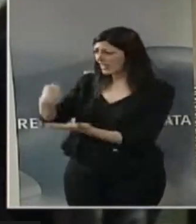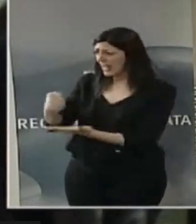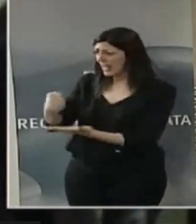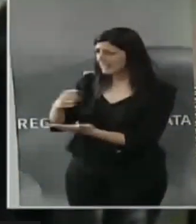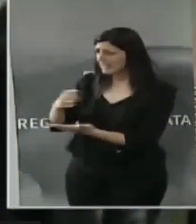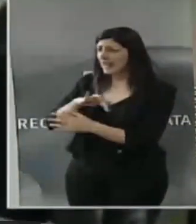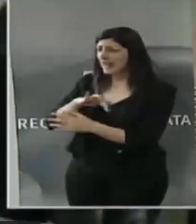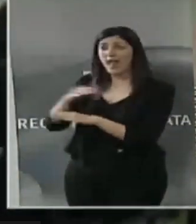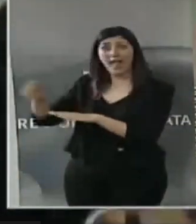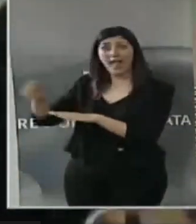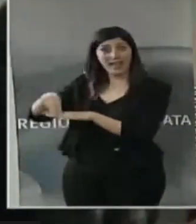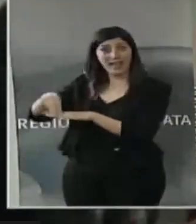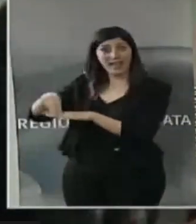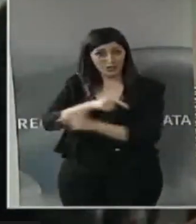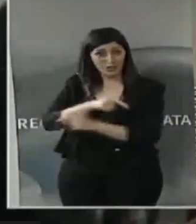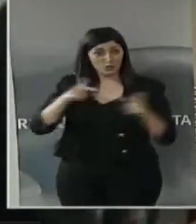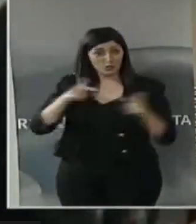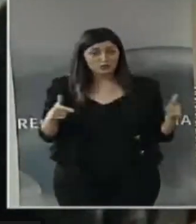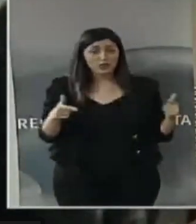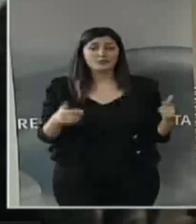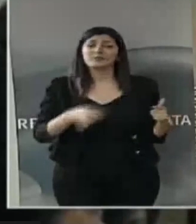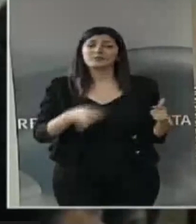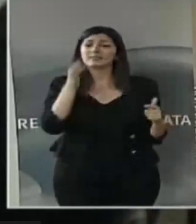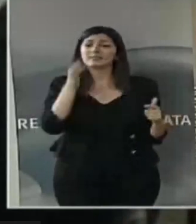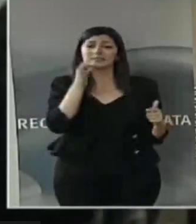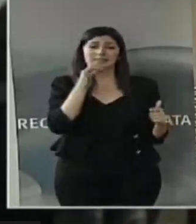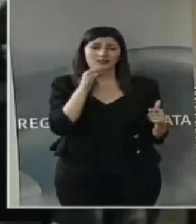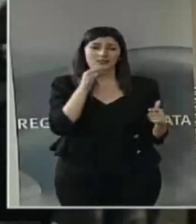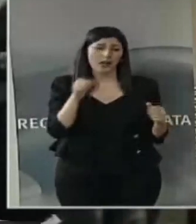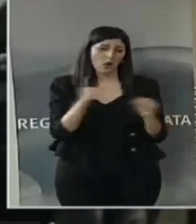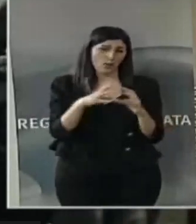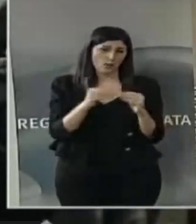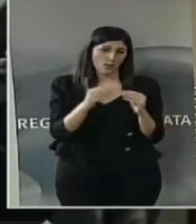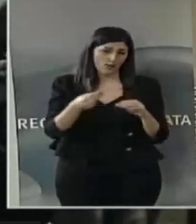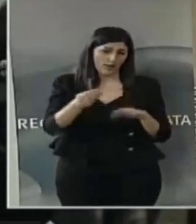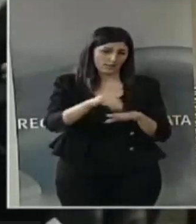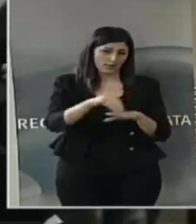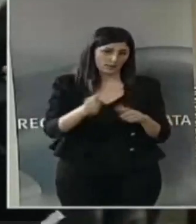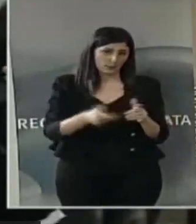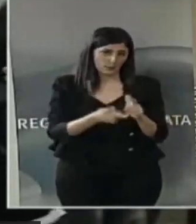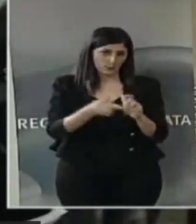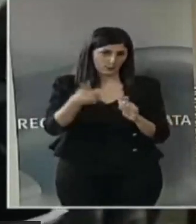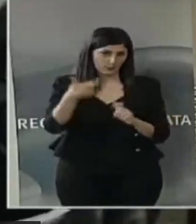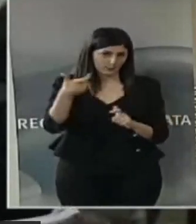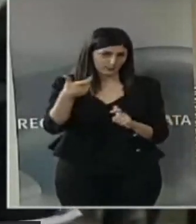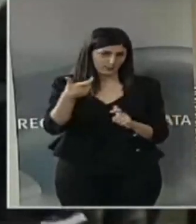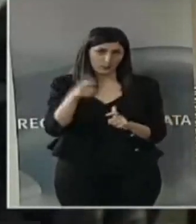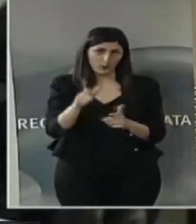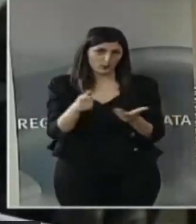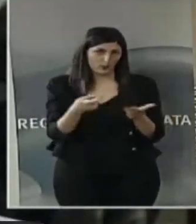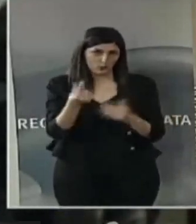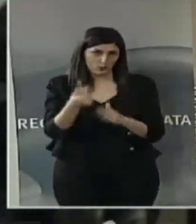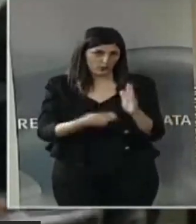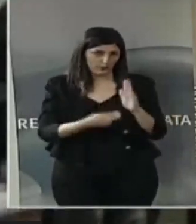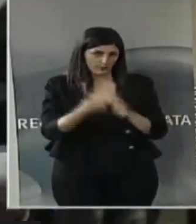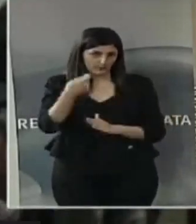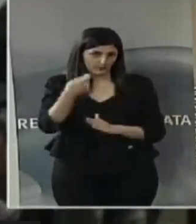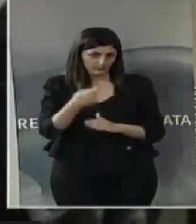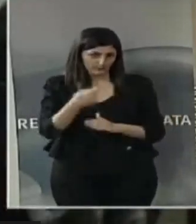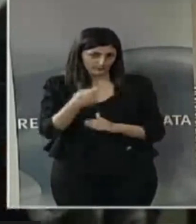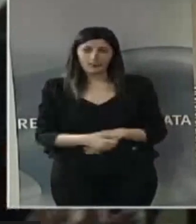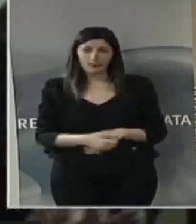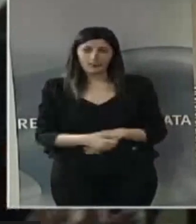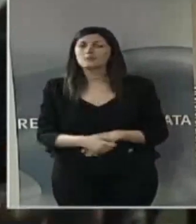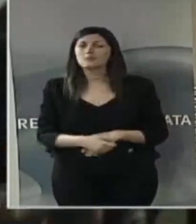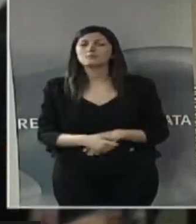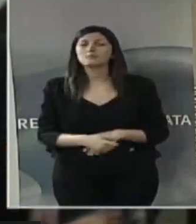ordinaria è difficile che possano anche fare questo a beneficio delle aziende private. Quindi